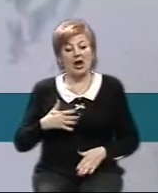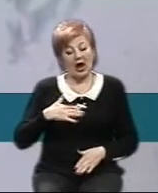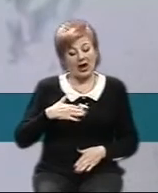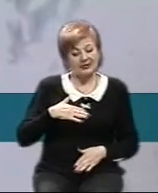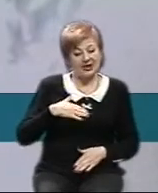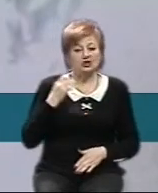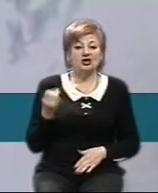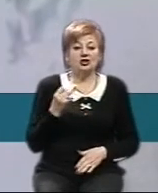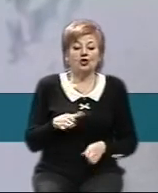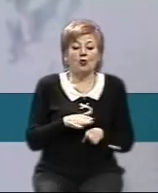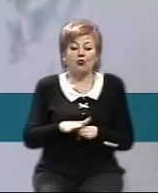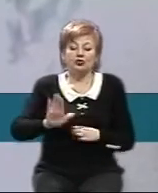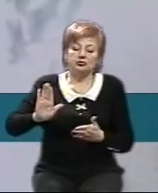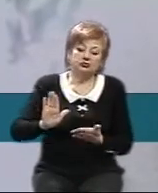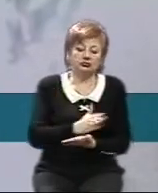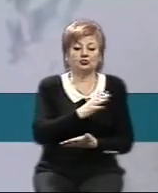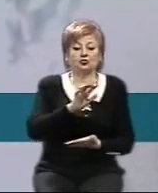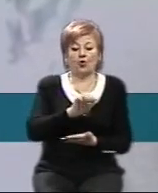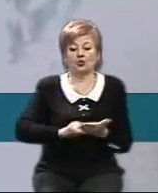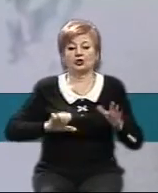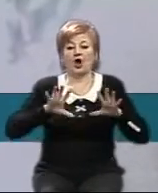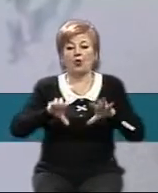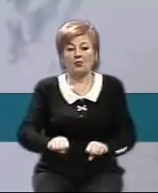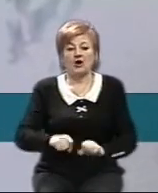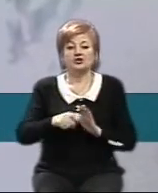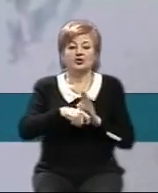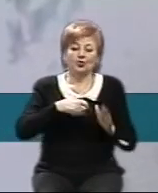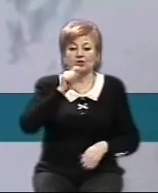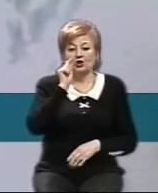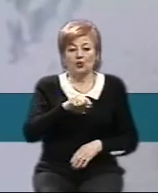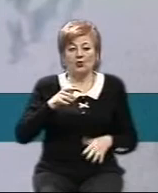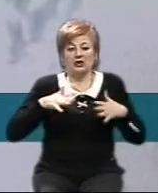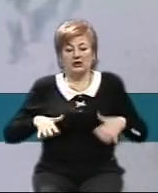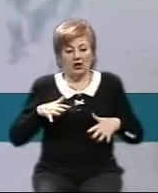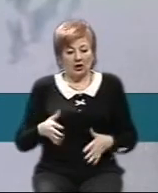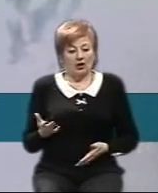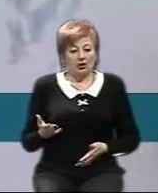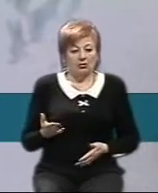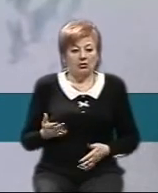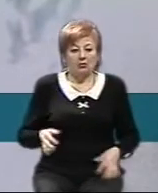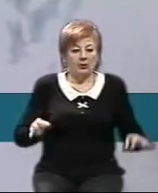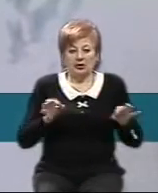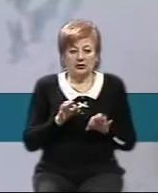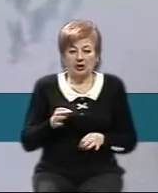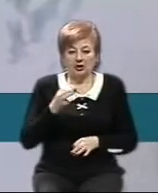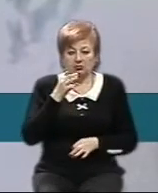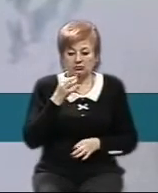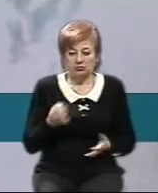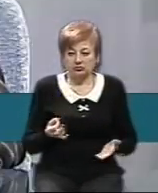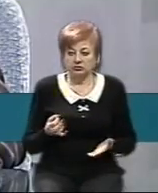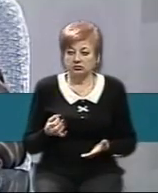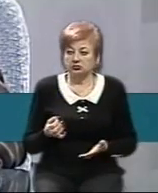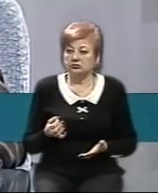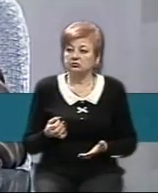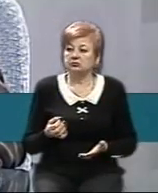повністю очистити Україну від окупантів. Донецька область, Луганська область і Крим також. Ми ніколи не визнаємо, Україна так розумію, що зараз залишається